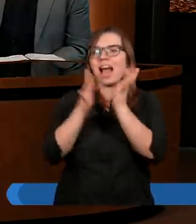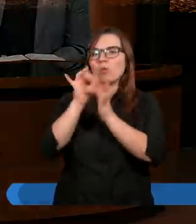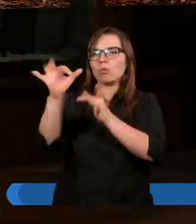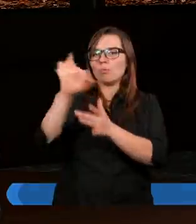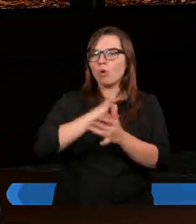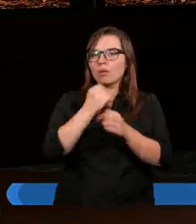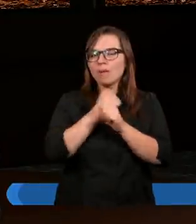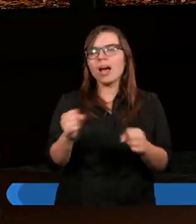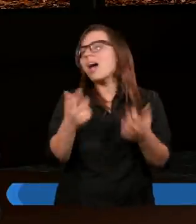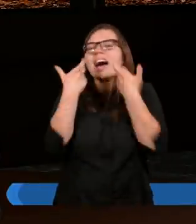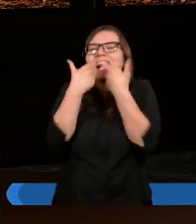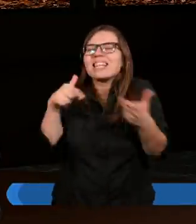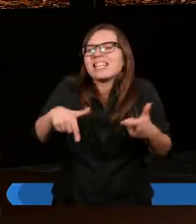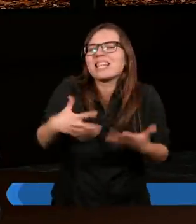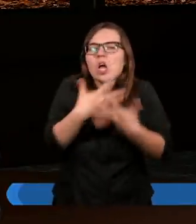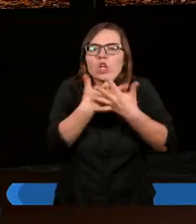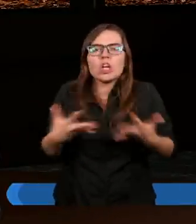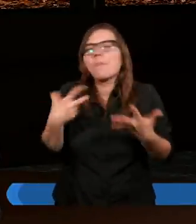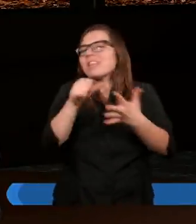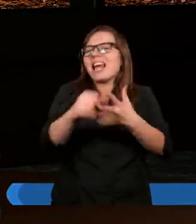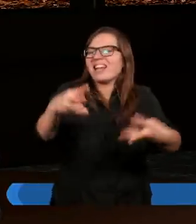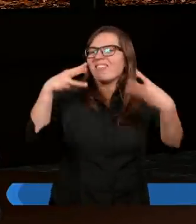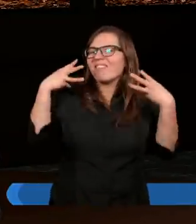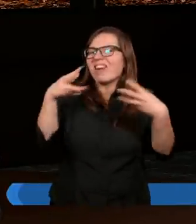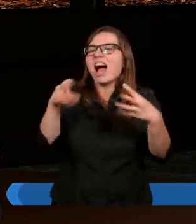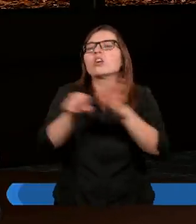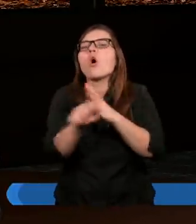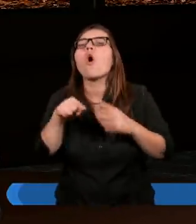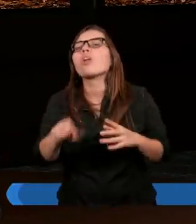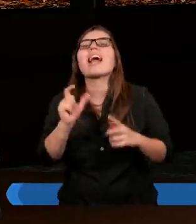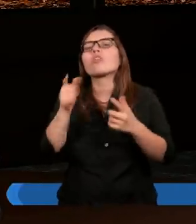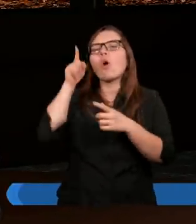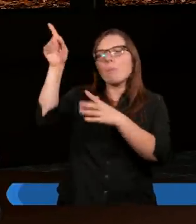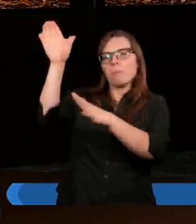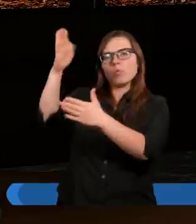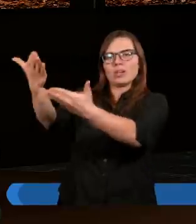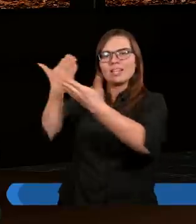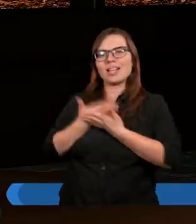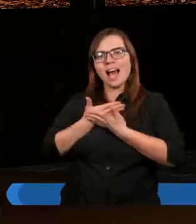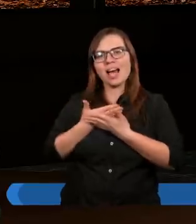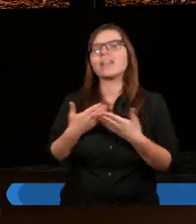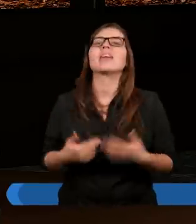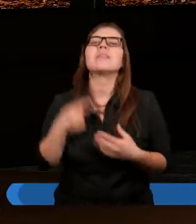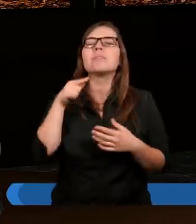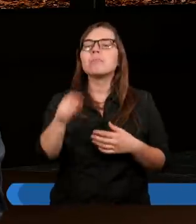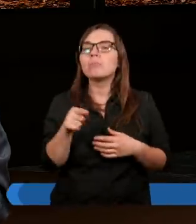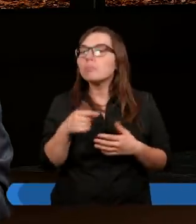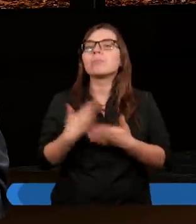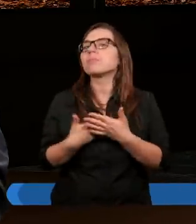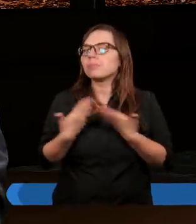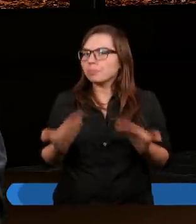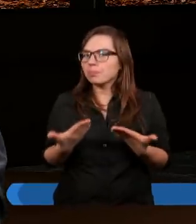to nic na tej ziemi nie jest ważniejsze od tego, co On mi obiecał. Bo